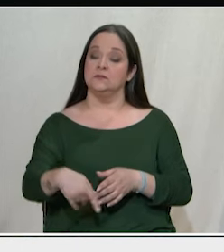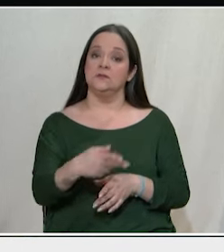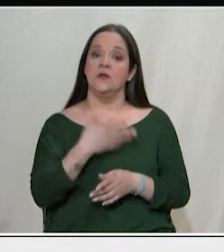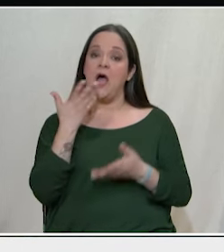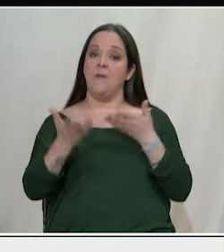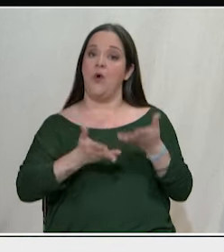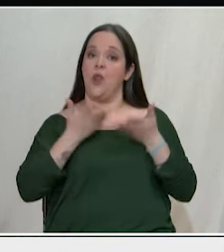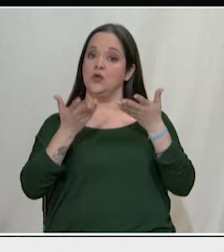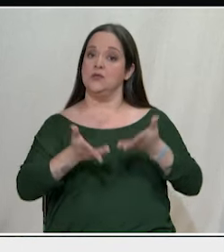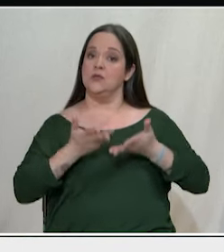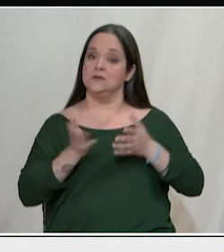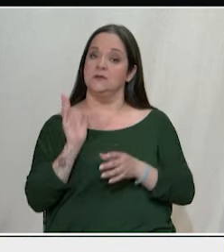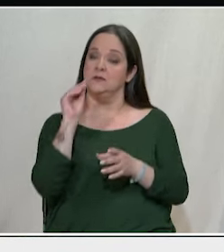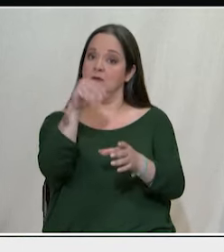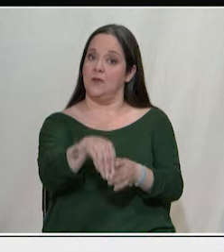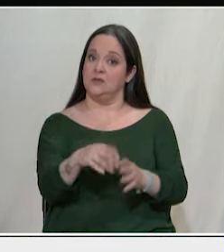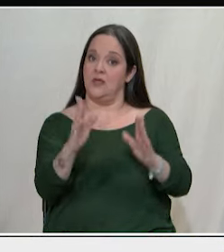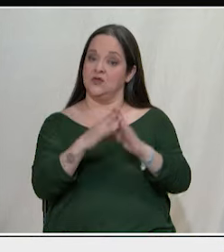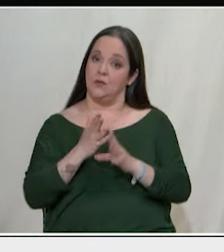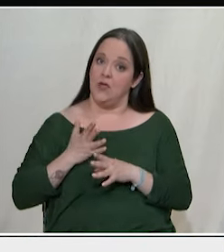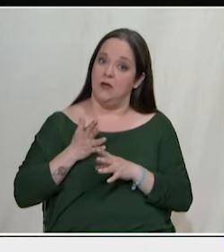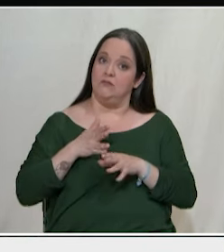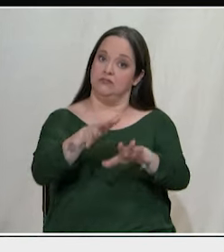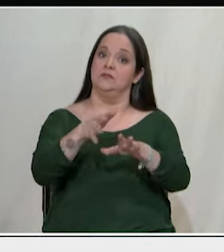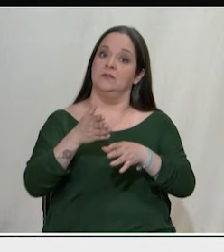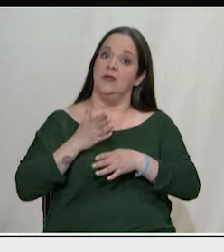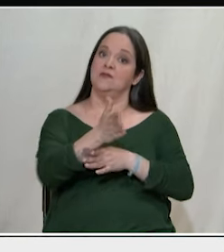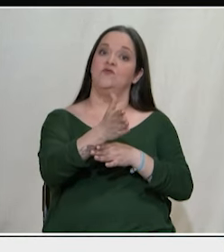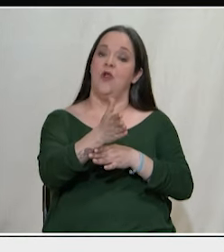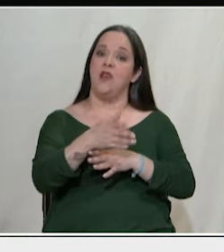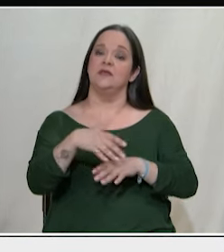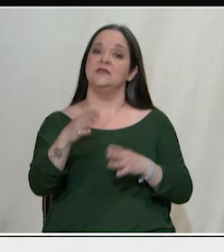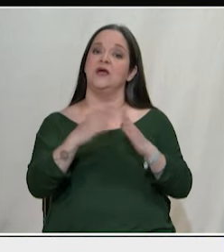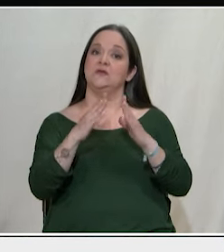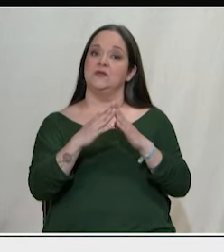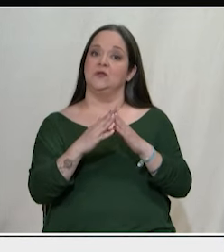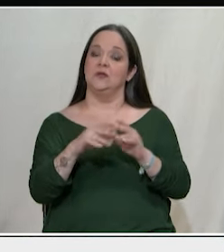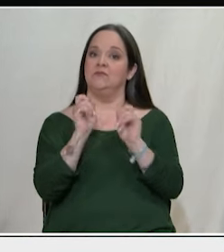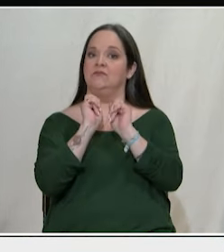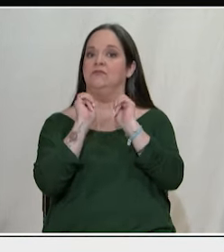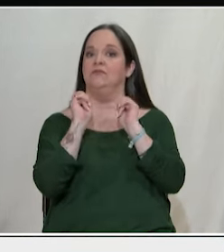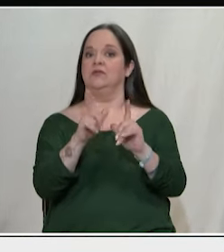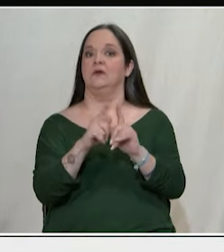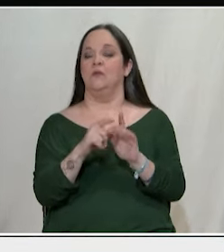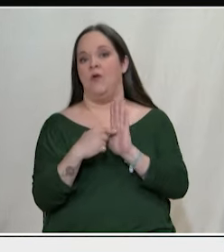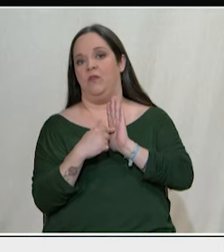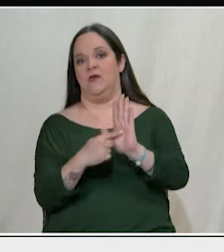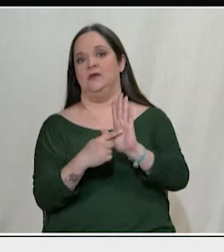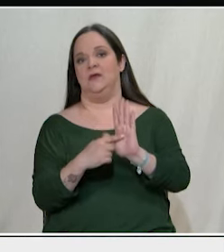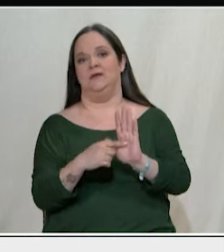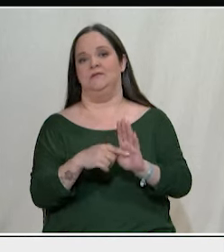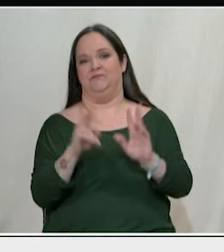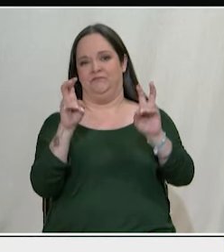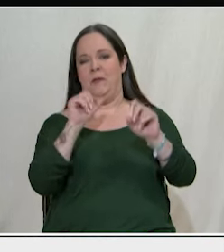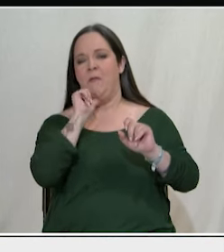γίνει εισβολές της αστυνομίας στα σπίτια τους και με το πρωτοφανές που δείχνει δηλαδή και το πόσο μαύρη είναι αυτή η Ευρώπη την